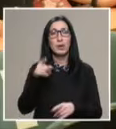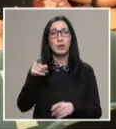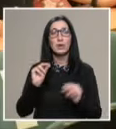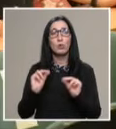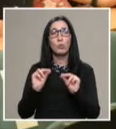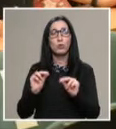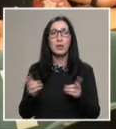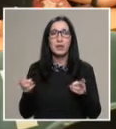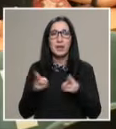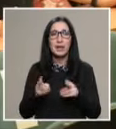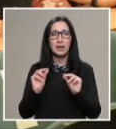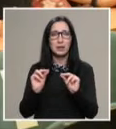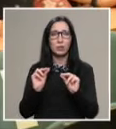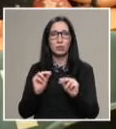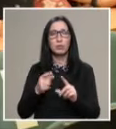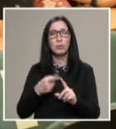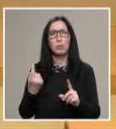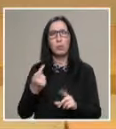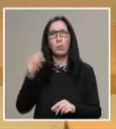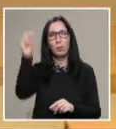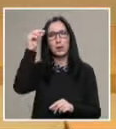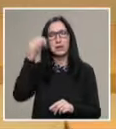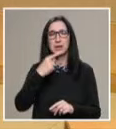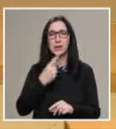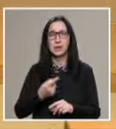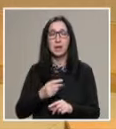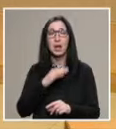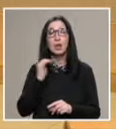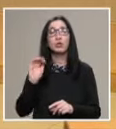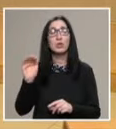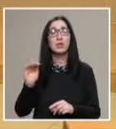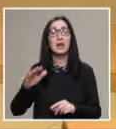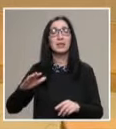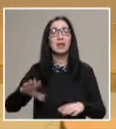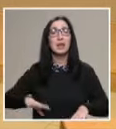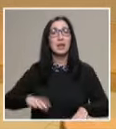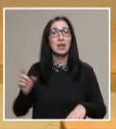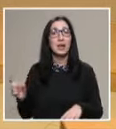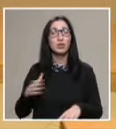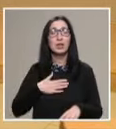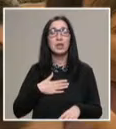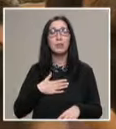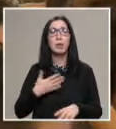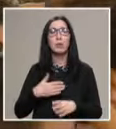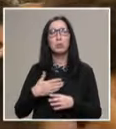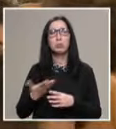обучават на кратки курсови по български язик. Чуждестранни граждани имаме от